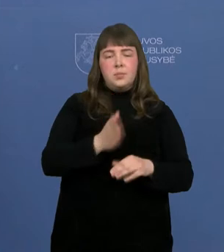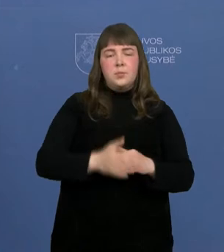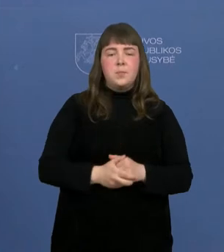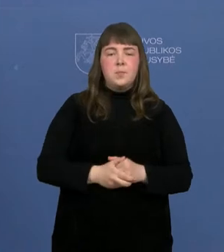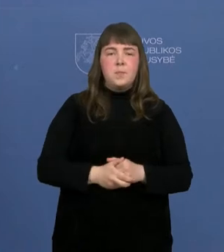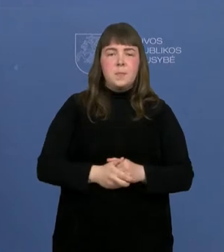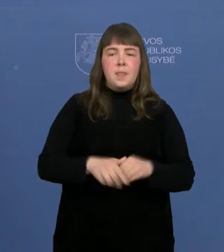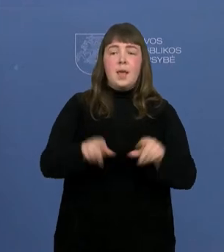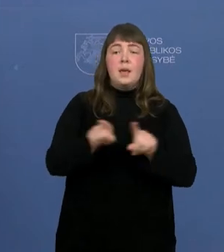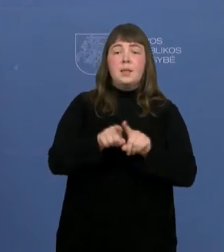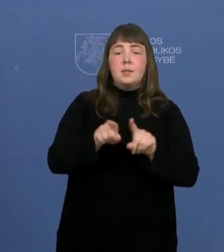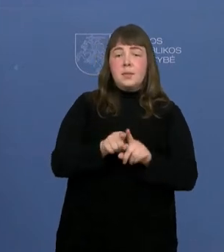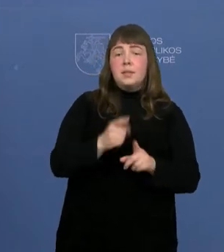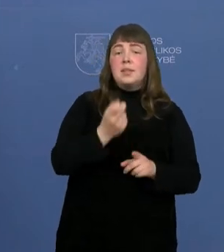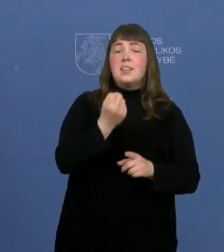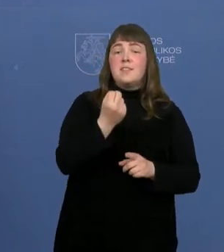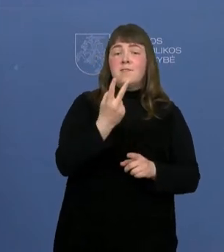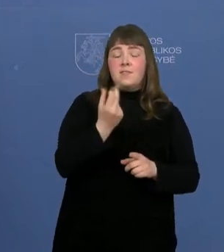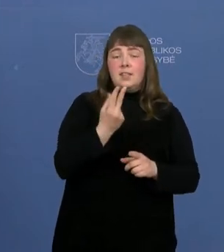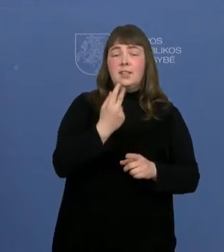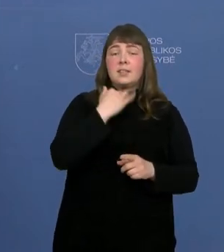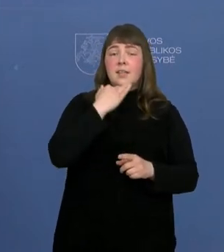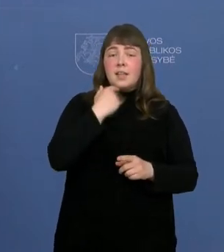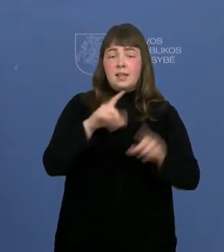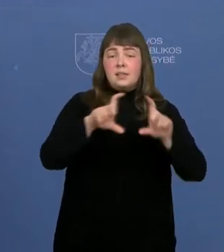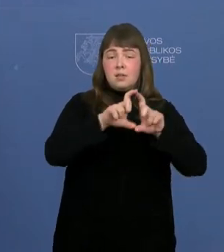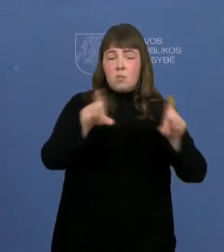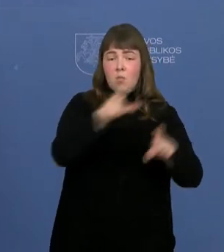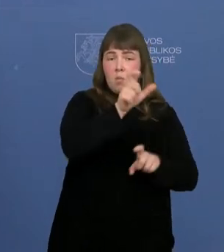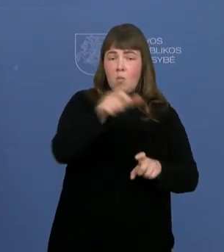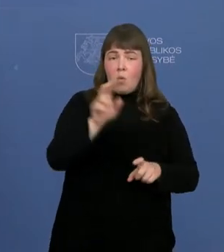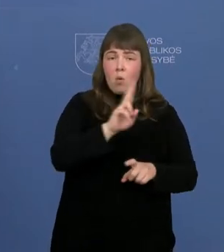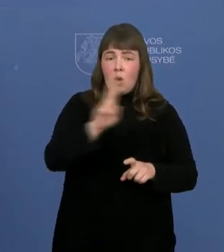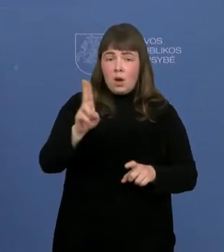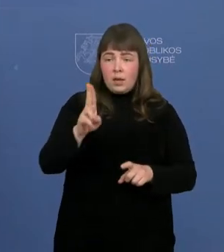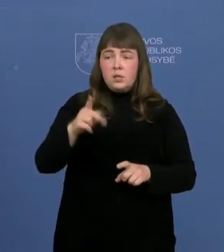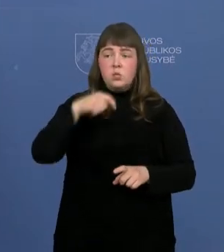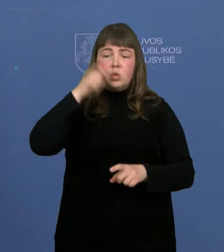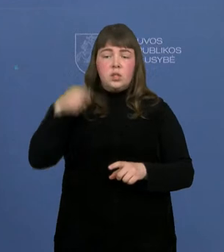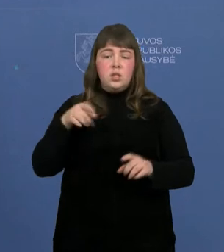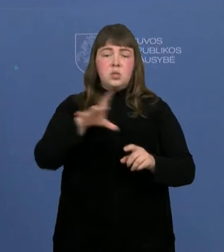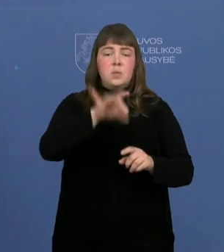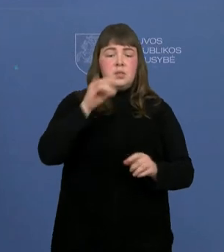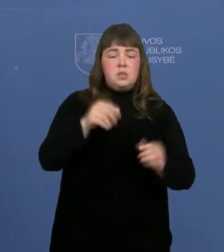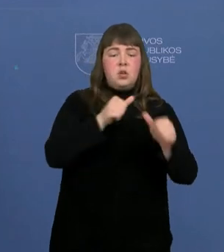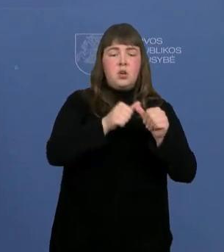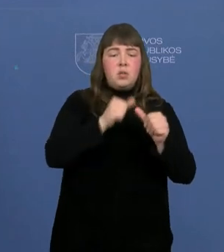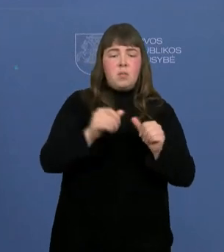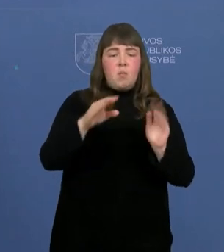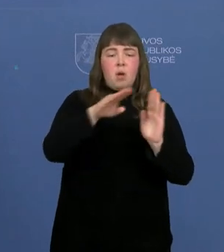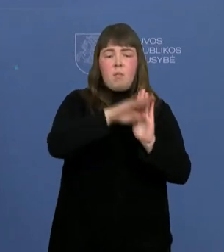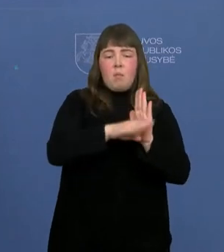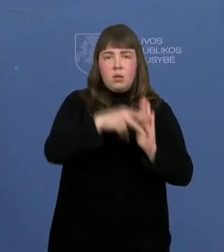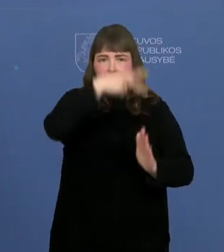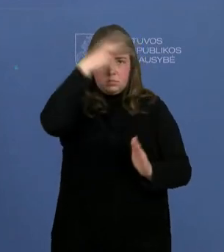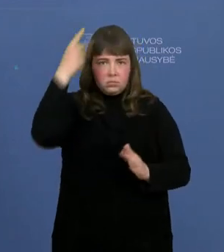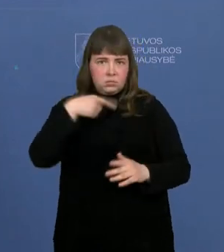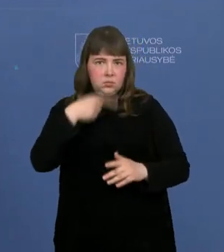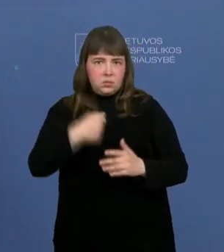pasirinko galbūt ukrainiečiai laikyti pagal lietuviškas programas egzaminos. Galbūt turite tą skaičių, kiek jau maždaug tokių yra?